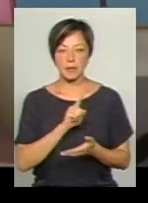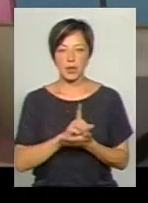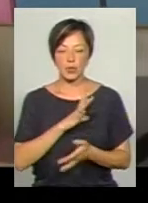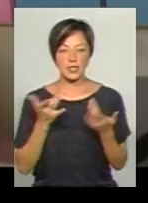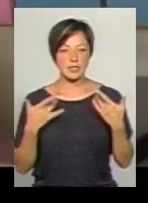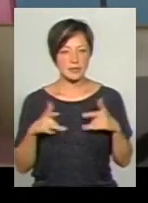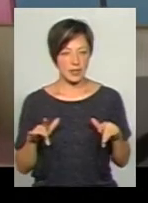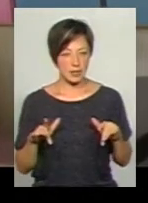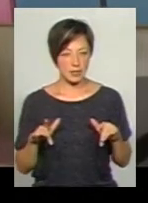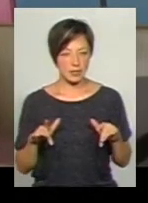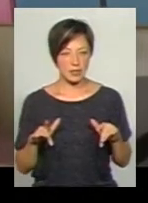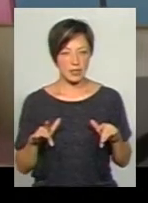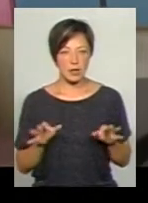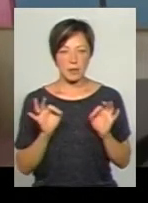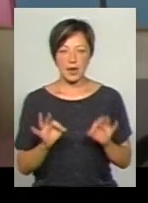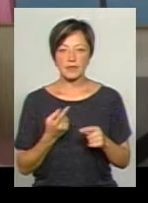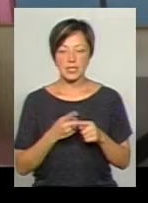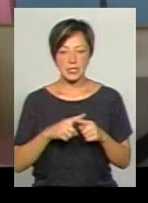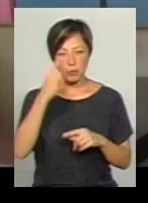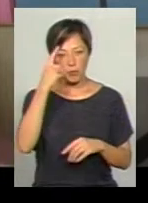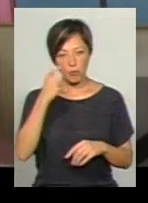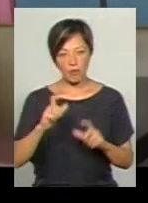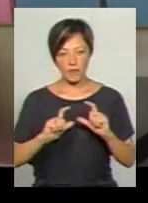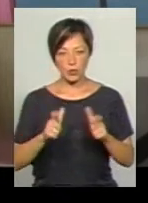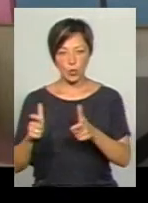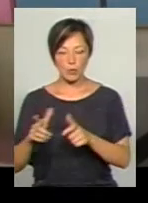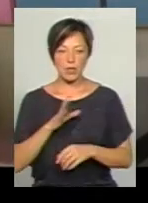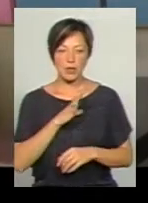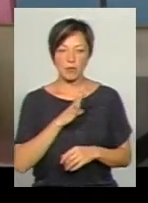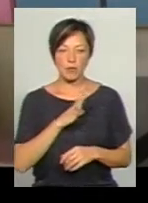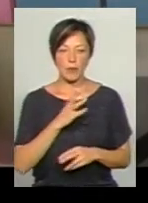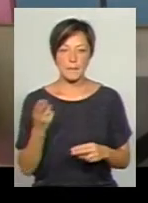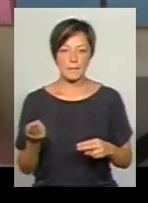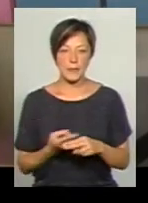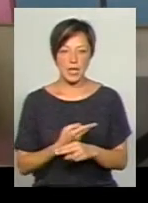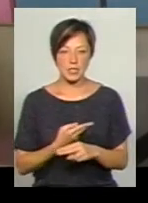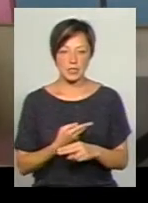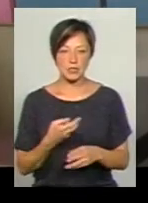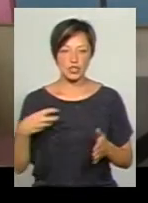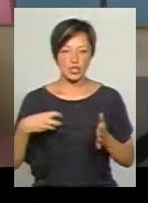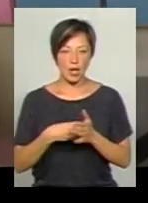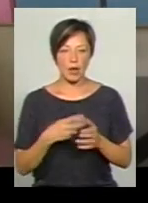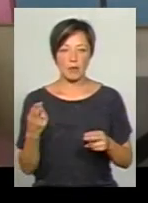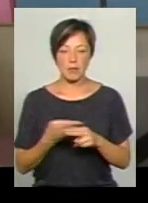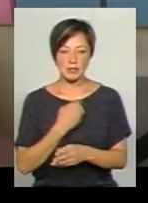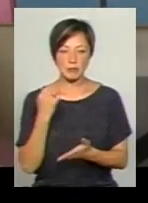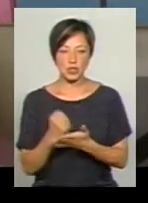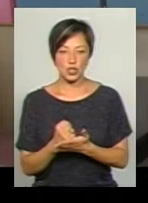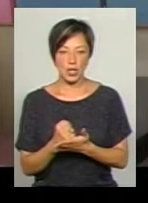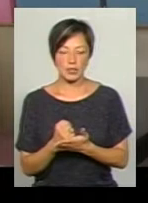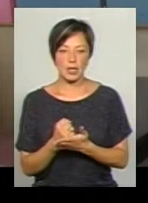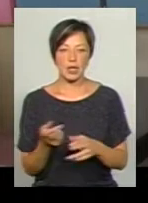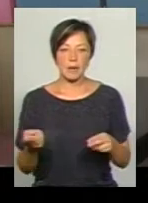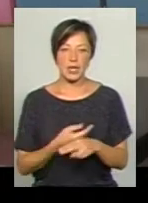звільнені, правда ці повідомлення були без штампу, без печаті,